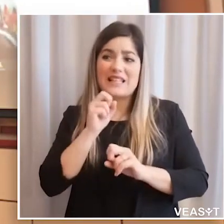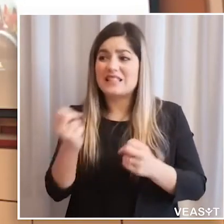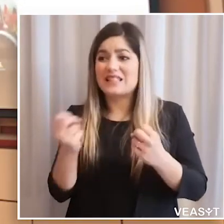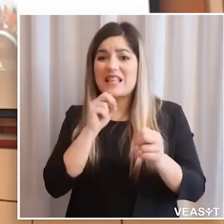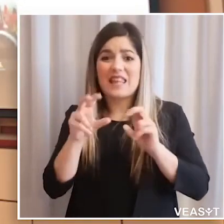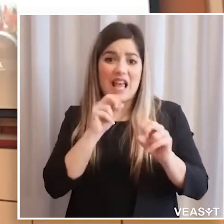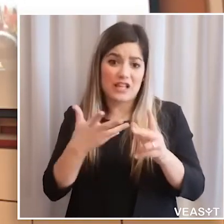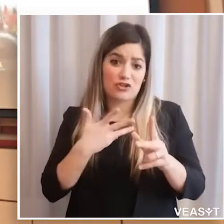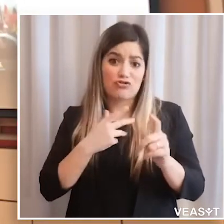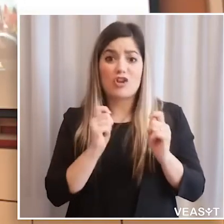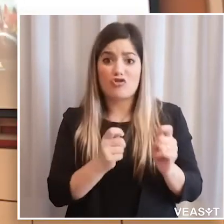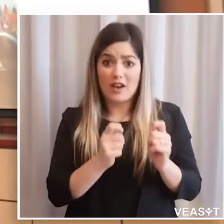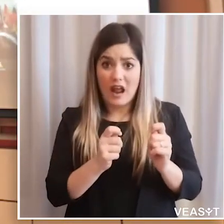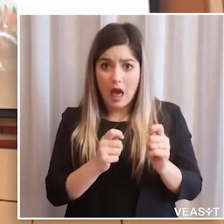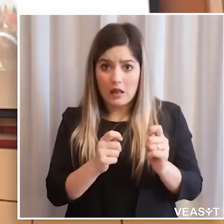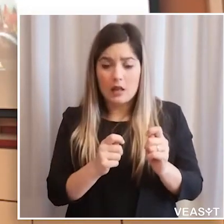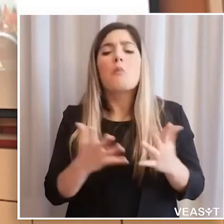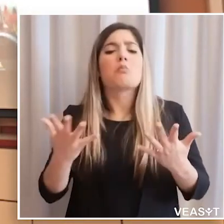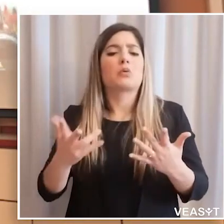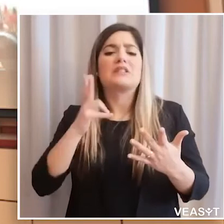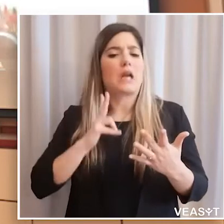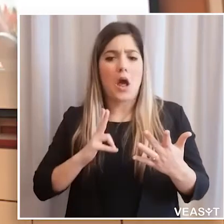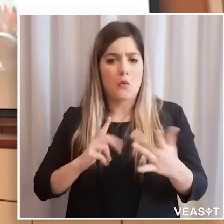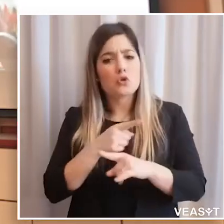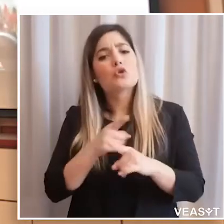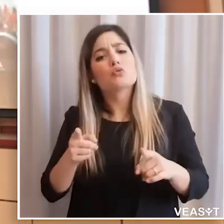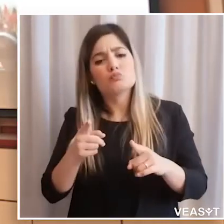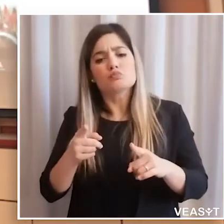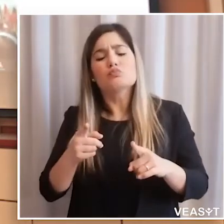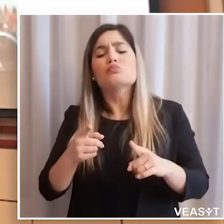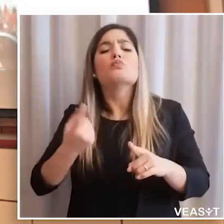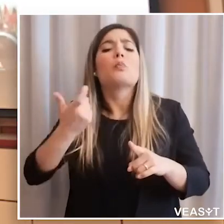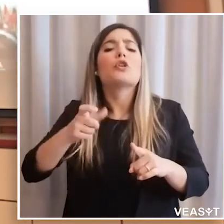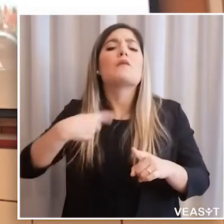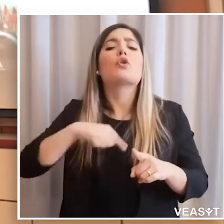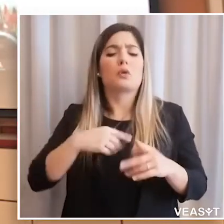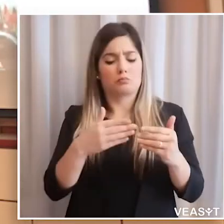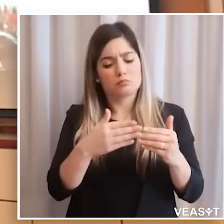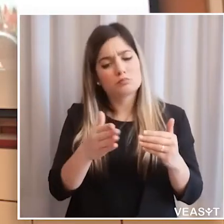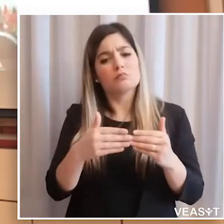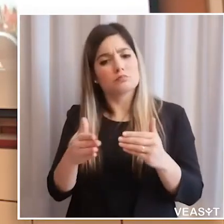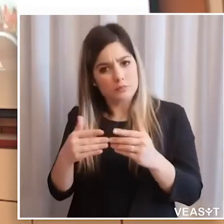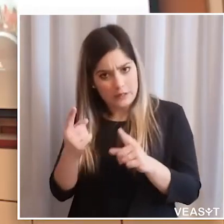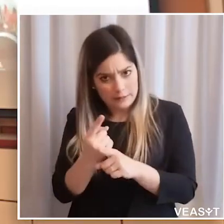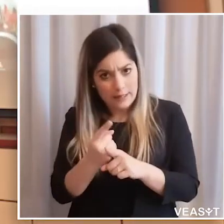quello che mi sento di dire, anche sulle segnalazioni che ho visto oggi nei quotidiani, è tranquilli, stiamo per riaprire,